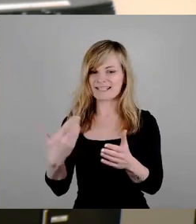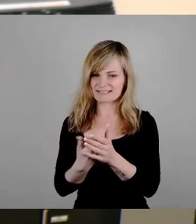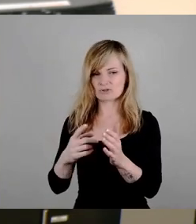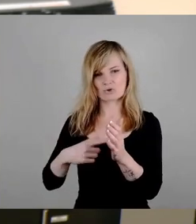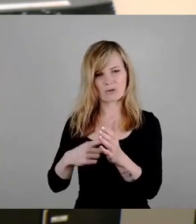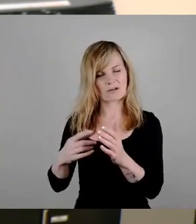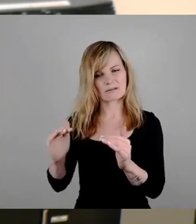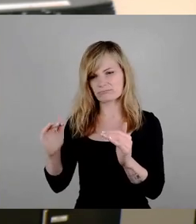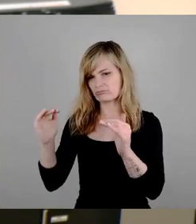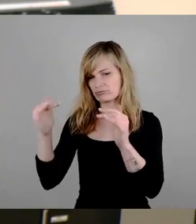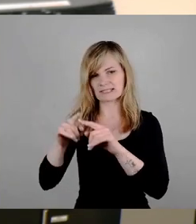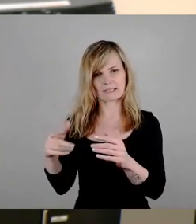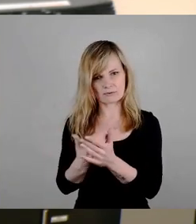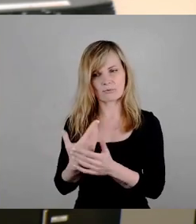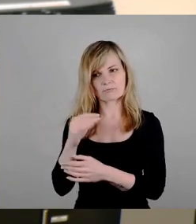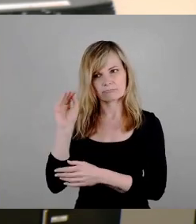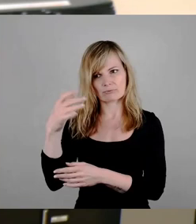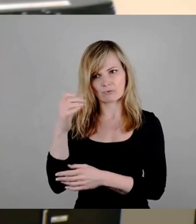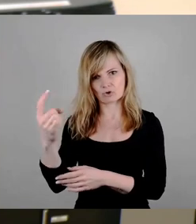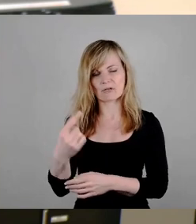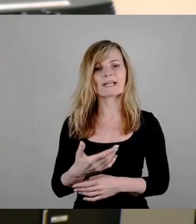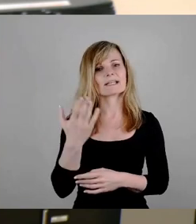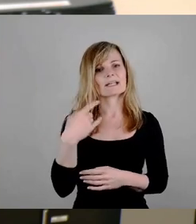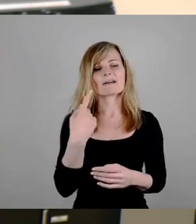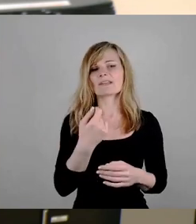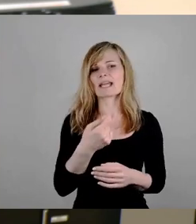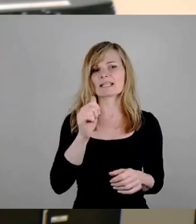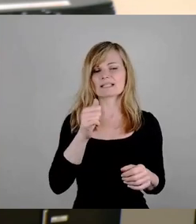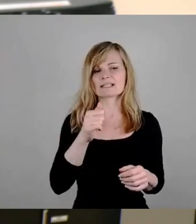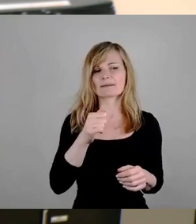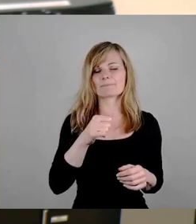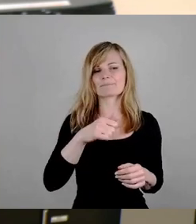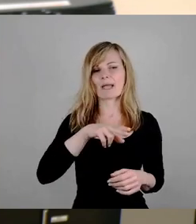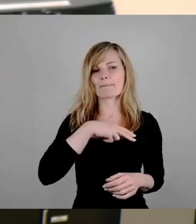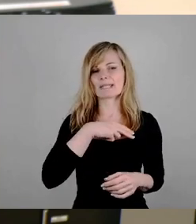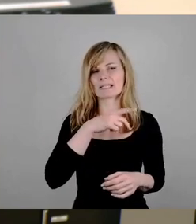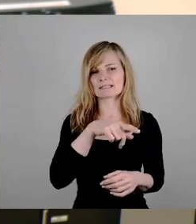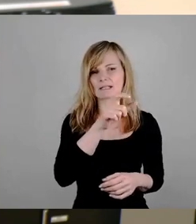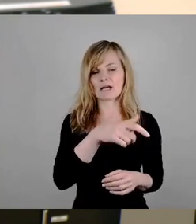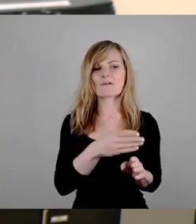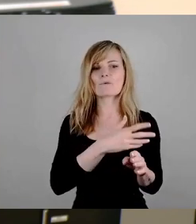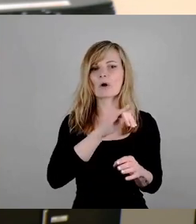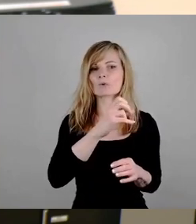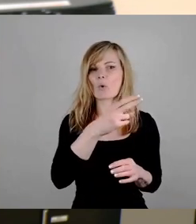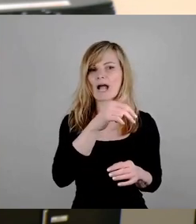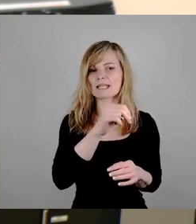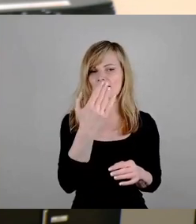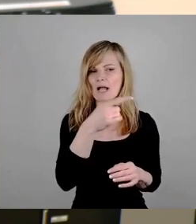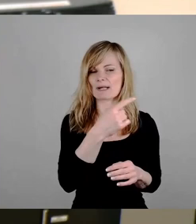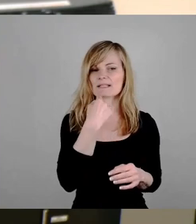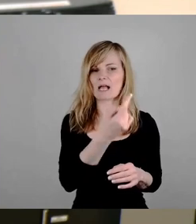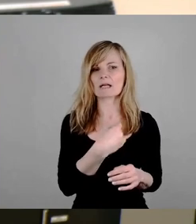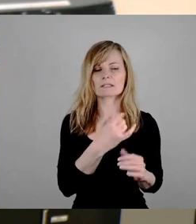zeitgleich der damalige Finanzminister Vorjohan eben genauso gesehen, hat gesagt, das braucht ihr gar nicht